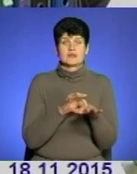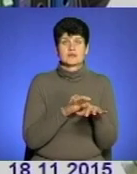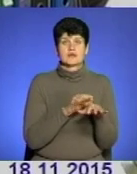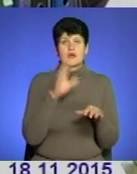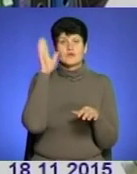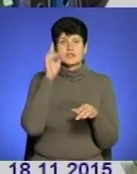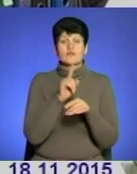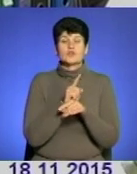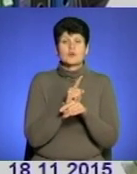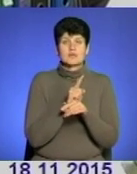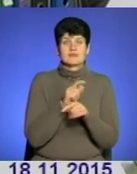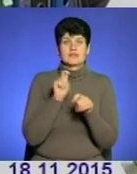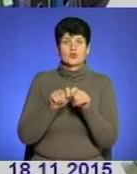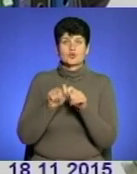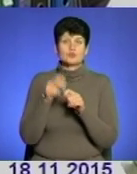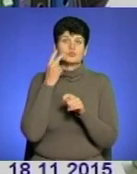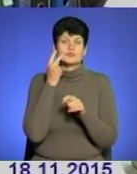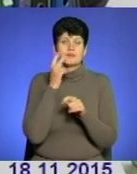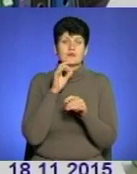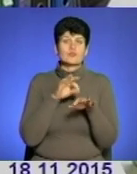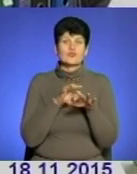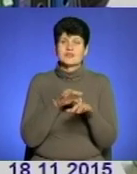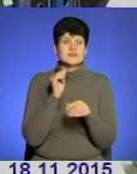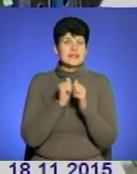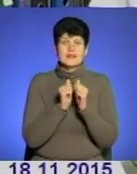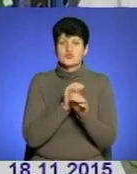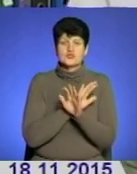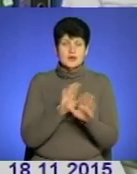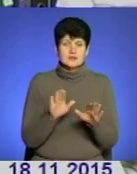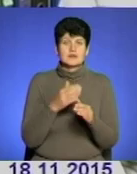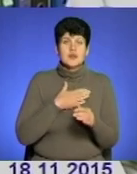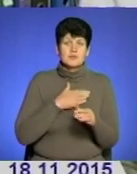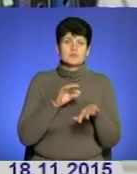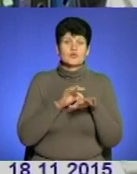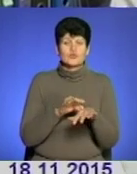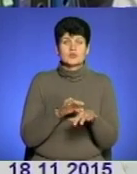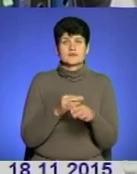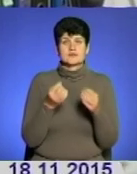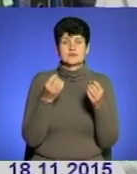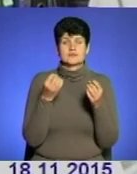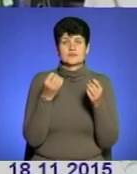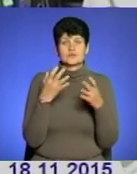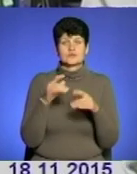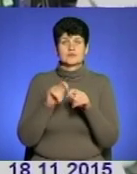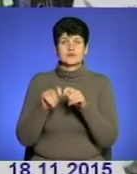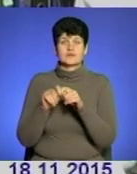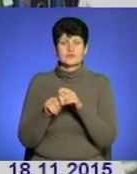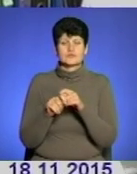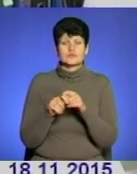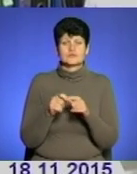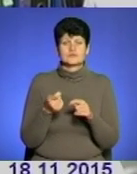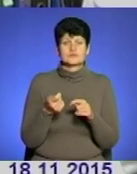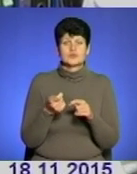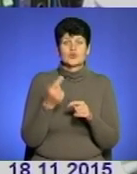нормативній та лабораторний контроль здійснюються не аж так регулярно. Нами він проводиться в плані соціально-гієнічного моніторингу з кратністю